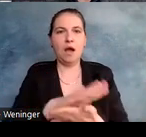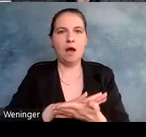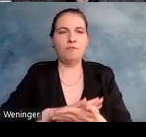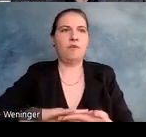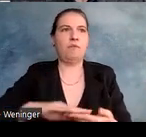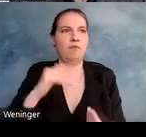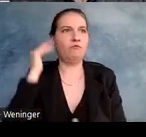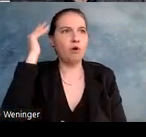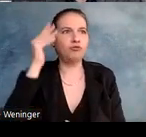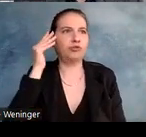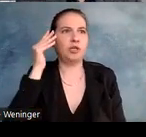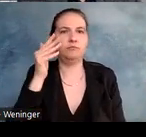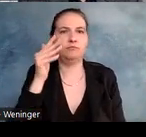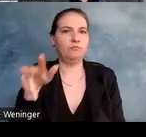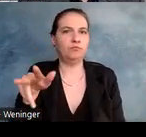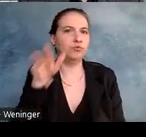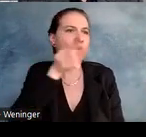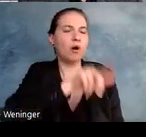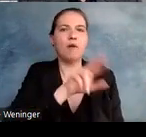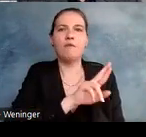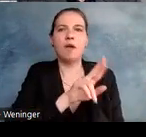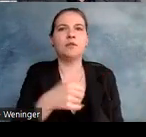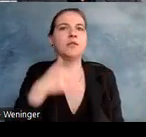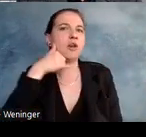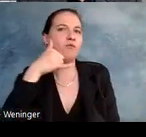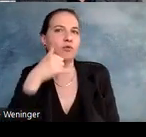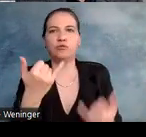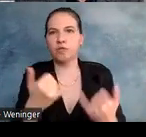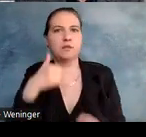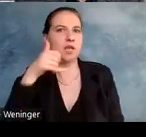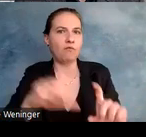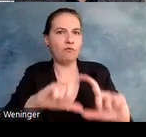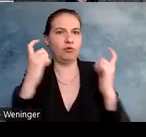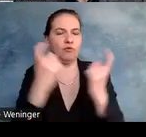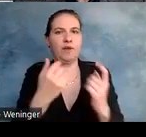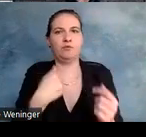Zuhörerinnen wären am Telefon und macht jetzt eine Telefonkonferenz und erklärt dieses Bild.